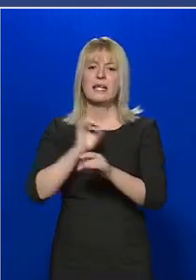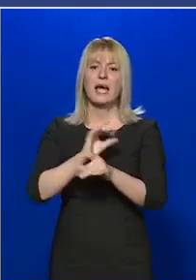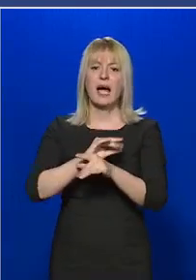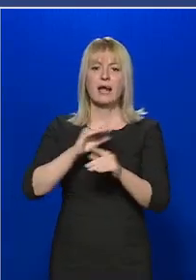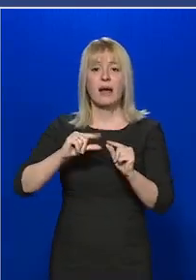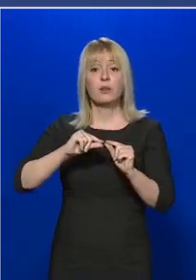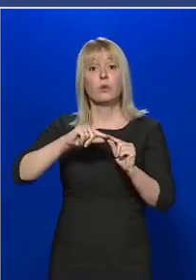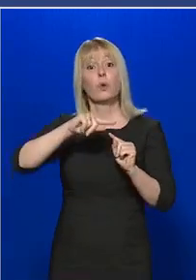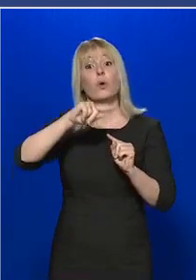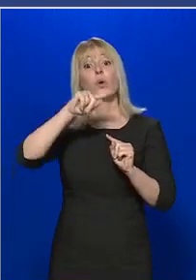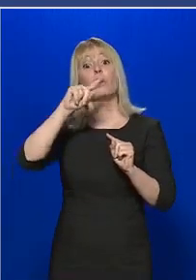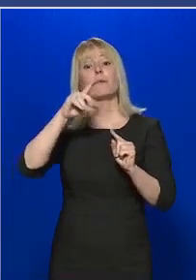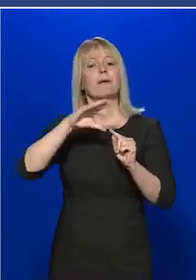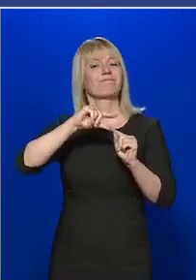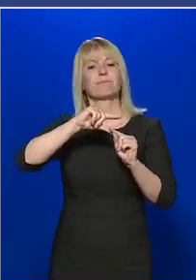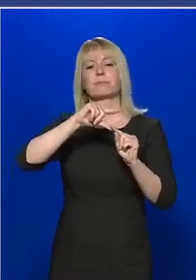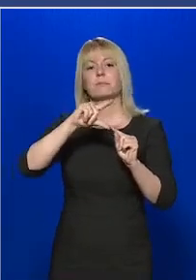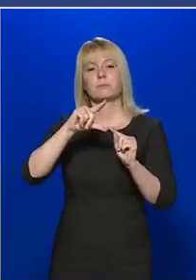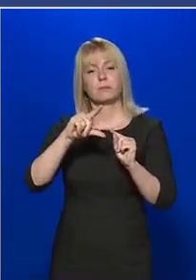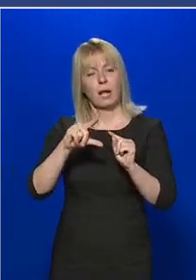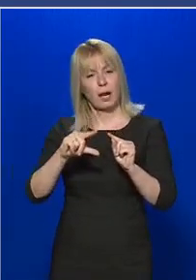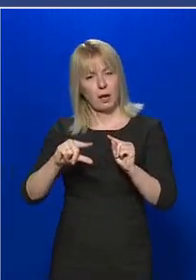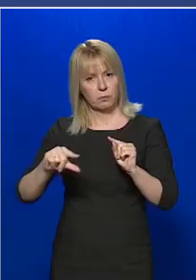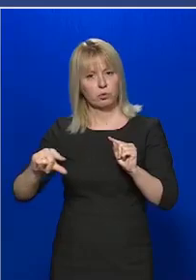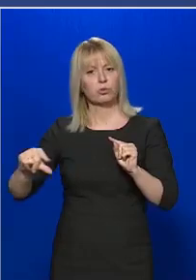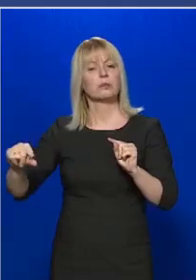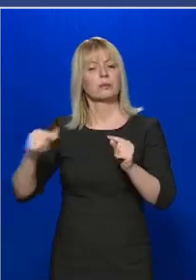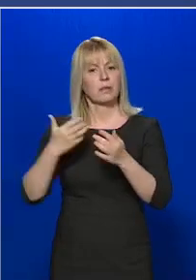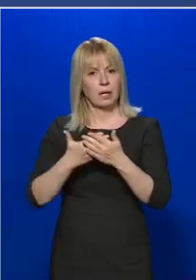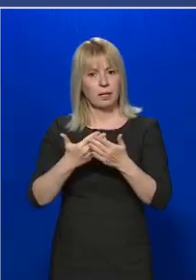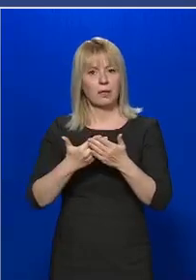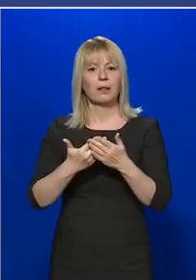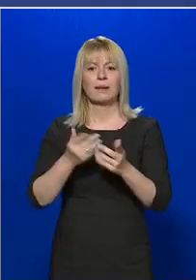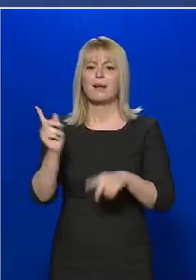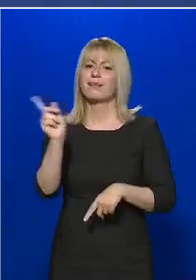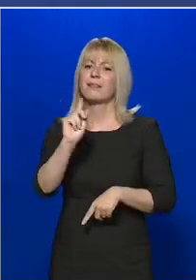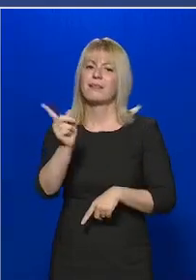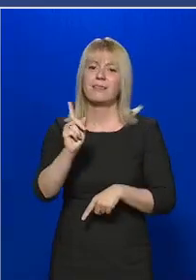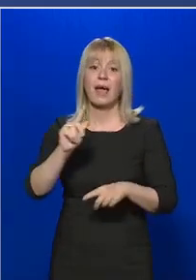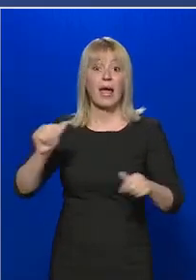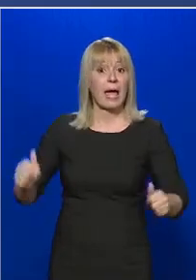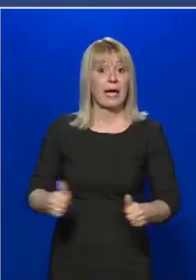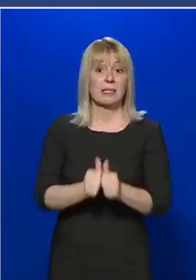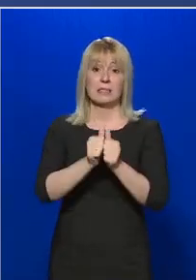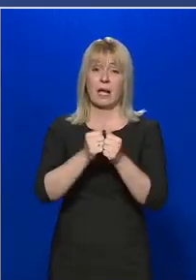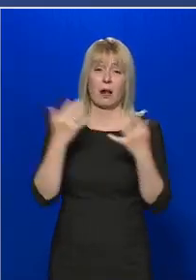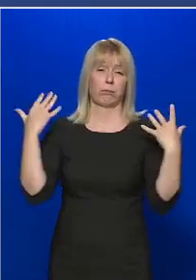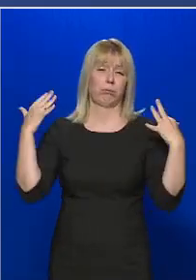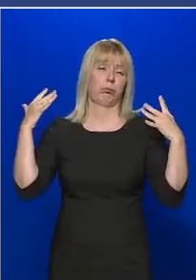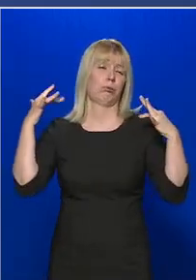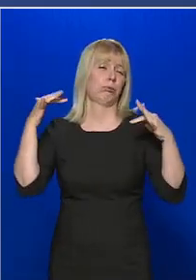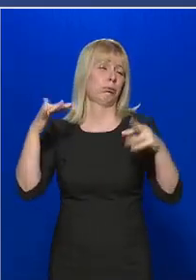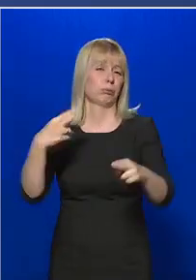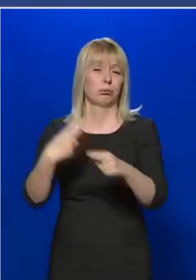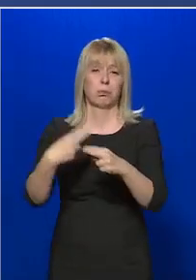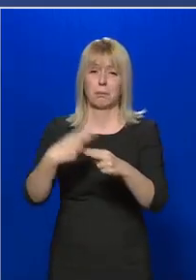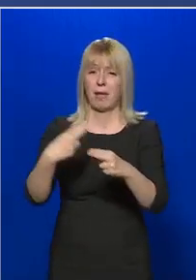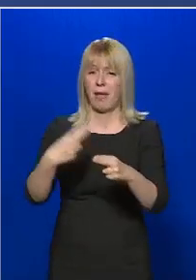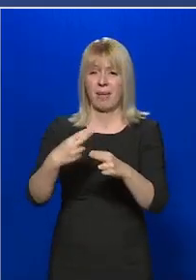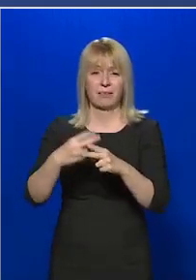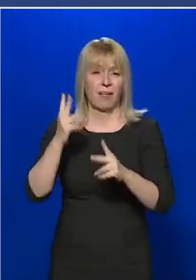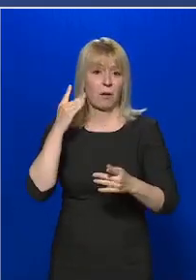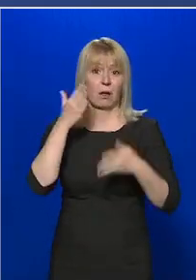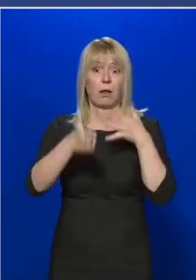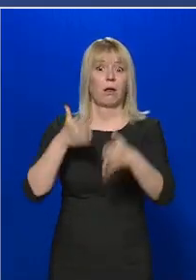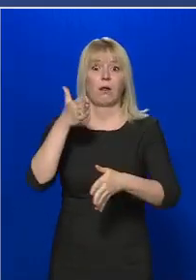ellaposítása annak érdekében, hogy ne egyszerre nagyszámú beteg legyen, aki az